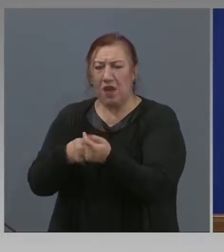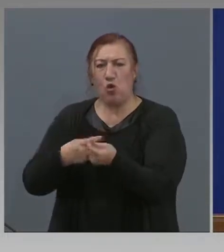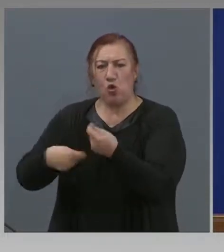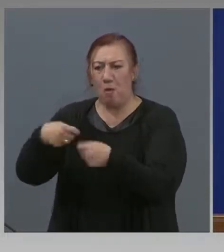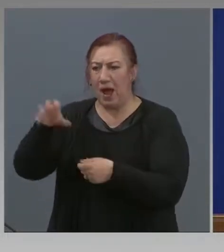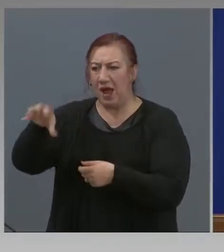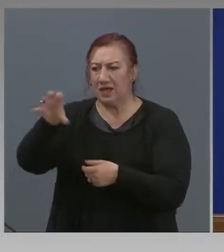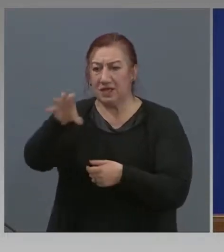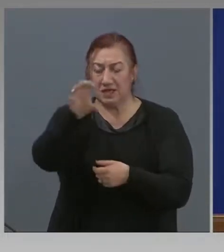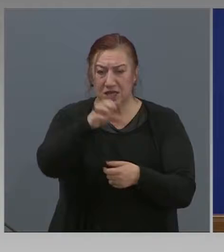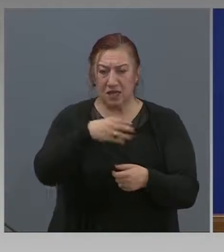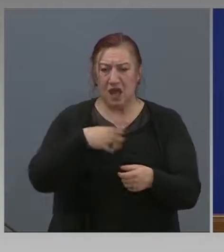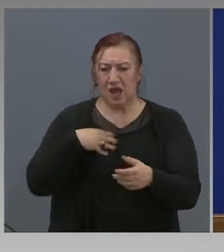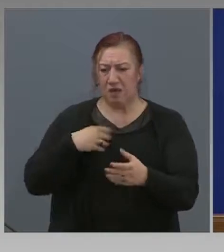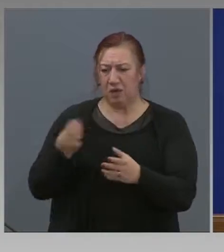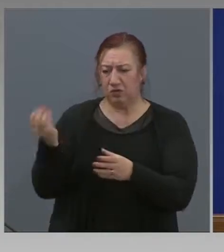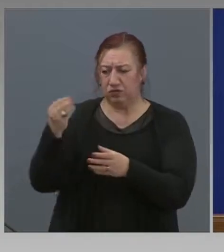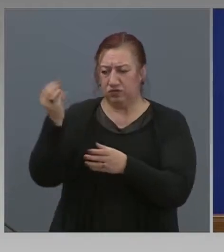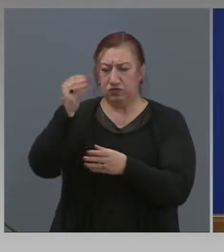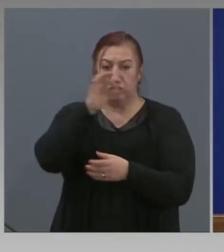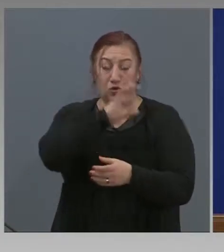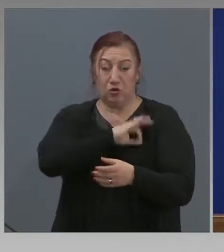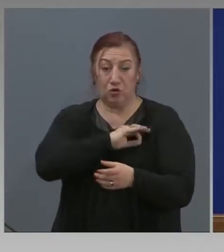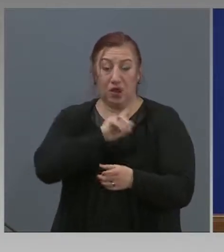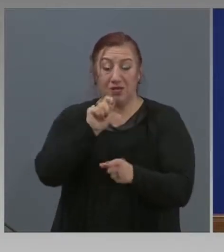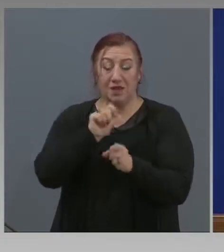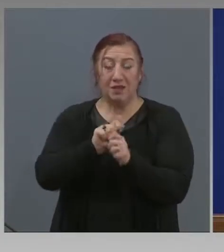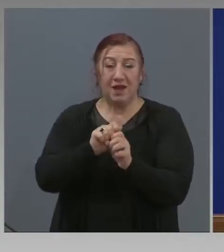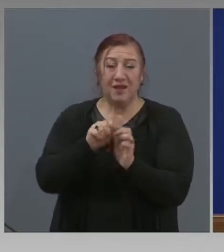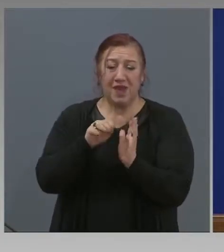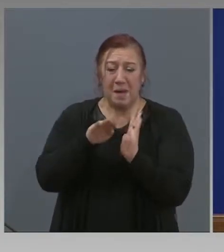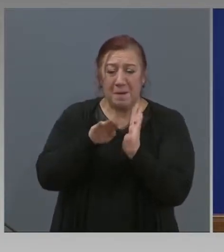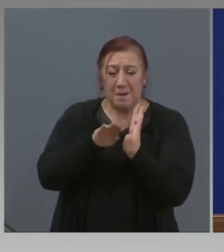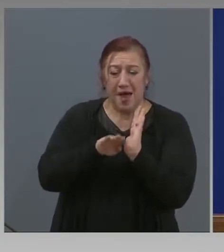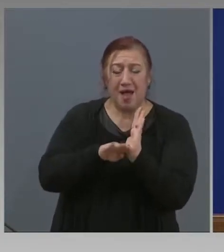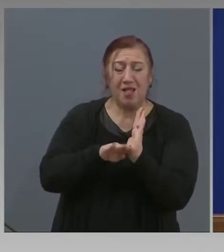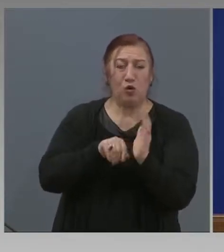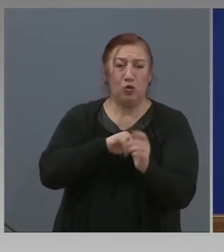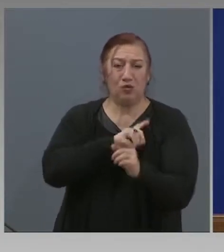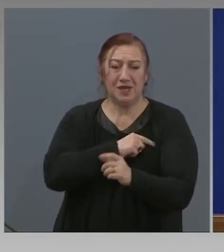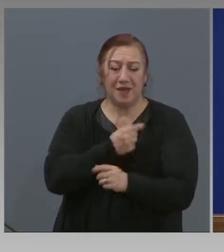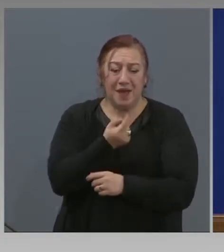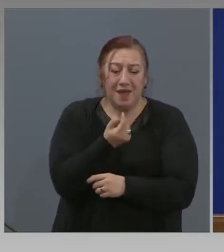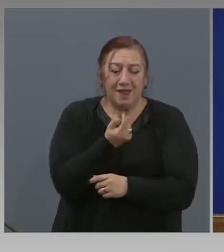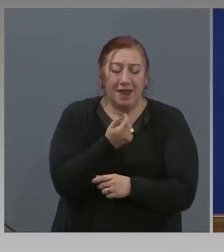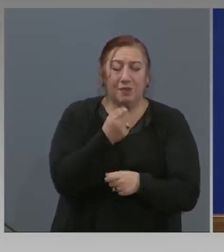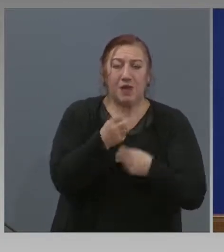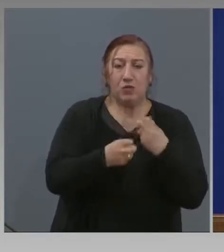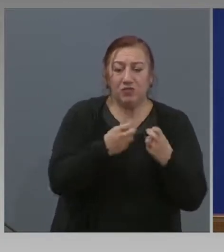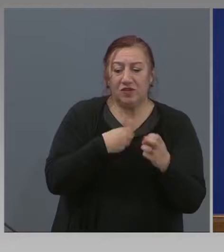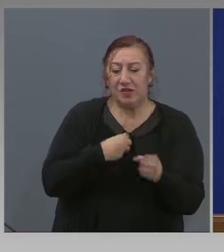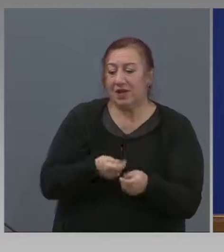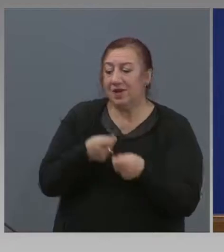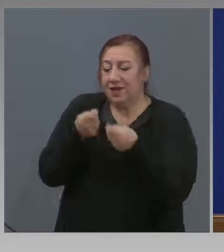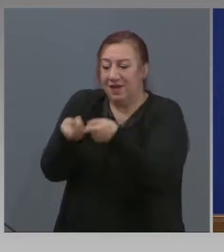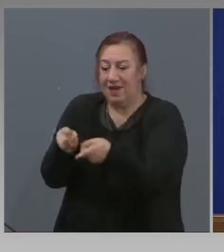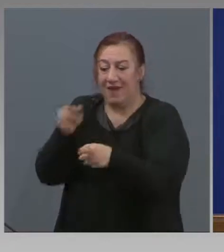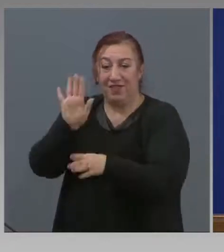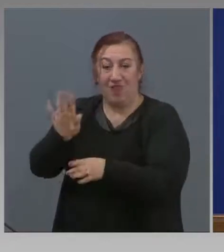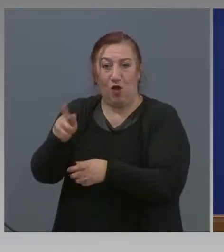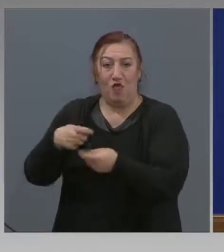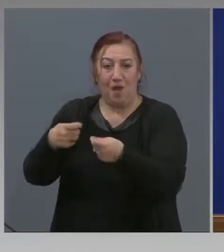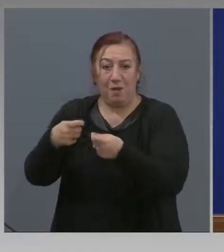генериращ такива доходи, да направи минималното усилие дребния производител да може да продава в обекта му